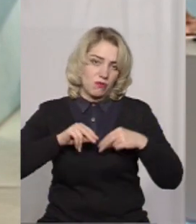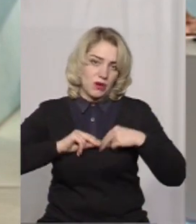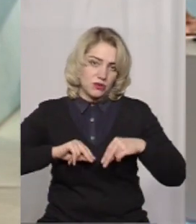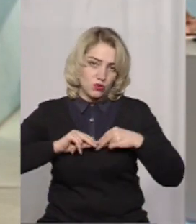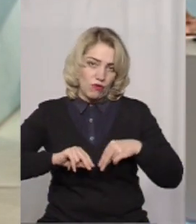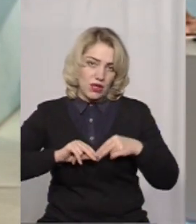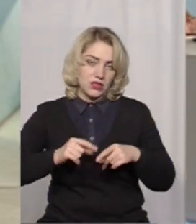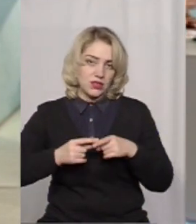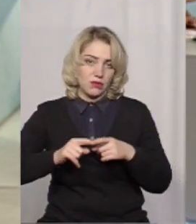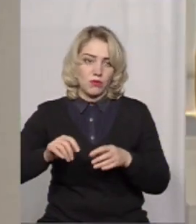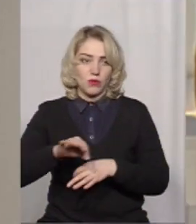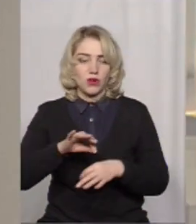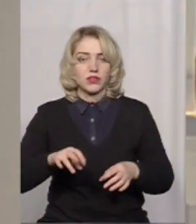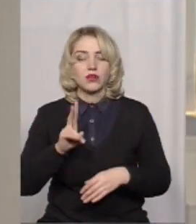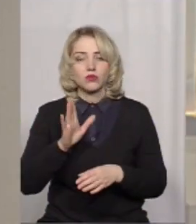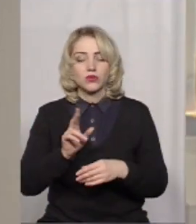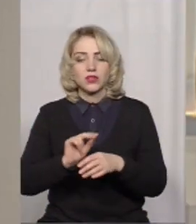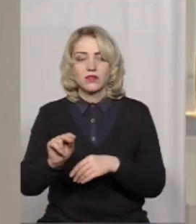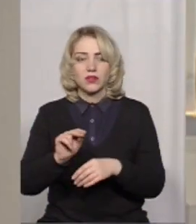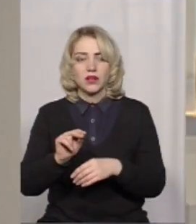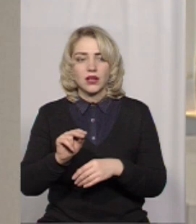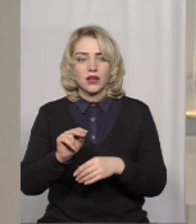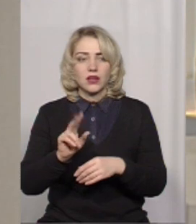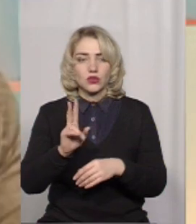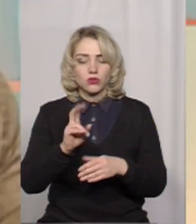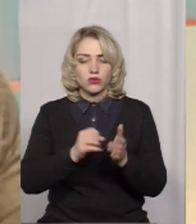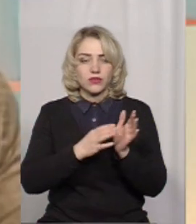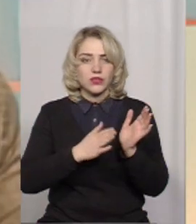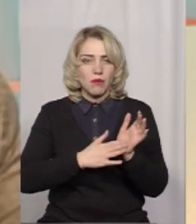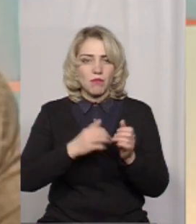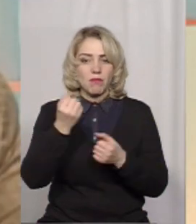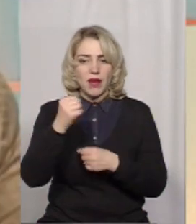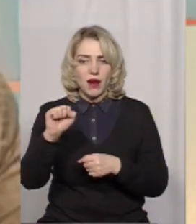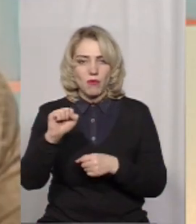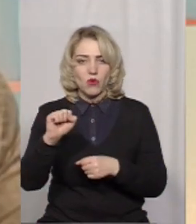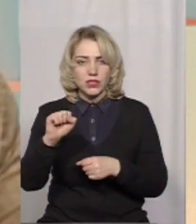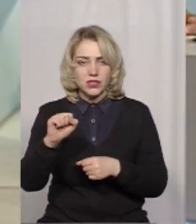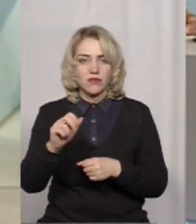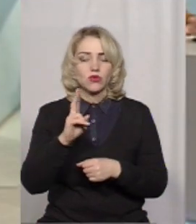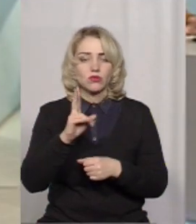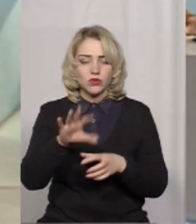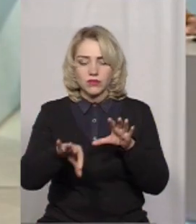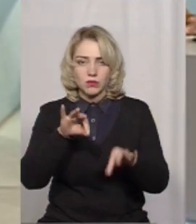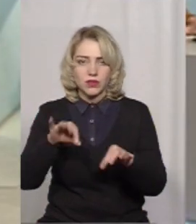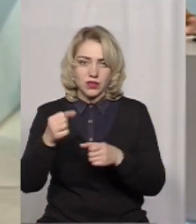реалізовувати проекти спільні. Хто визначатиме переможців? Переможців в нас конкурсна комісія.